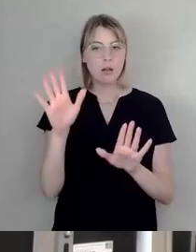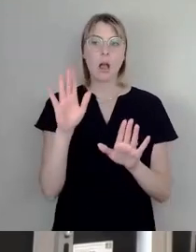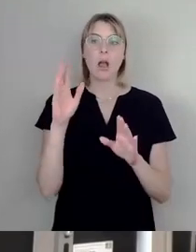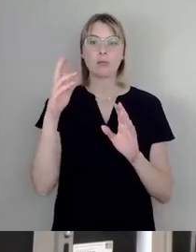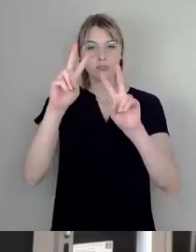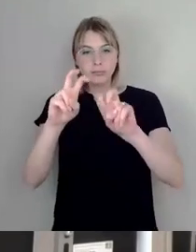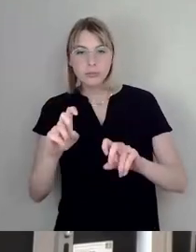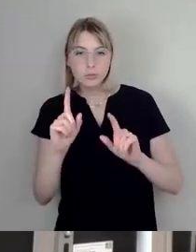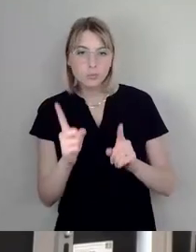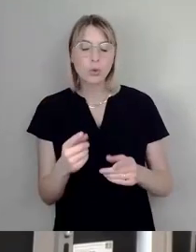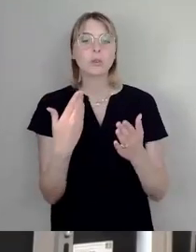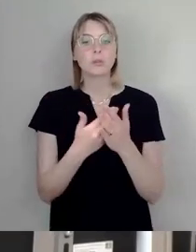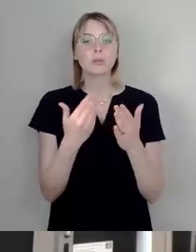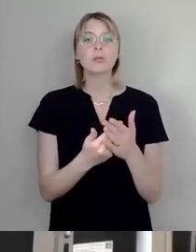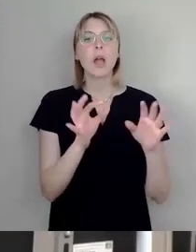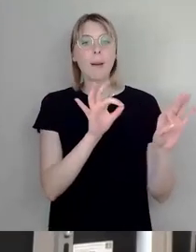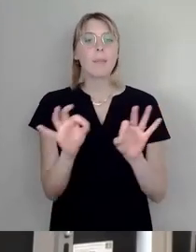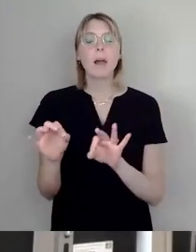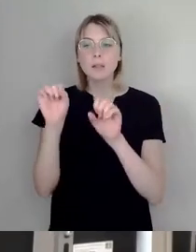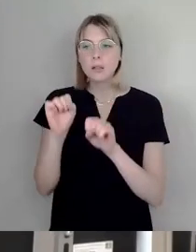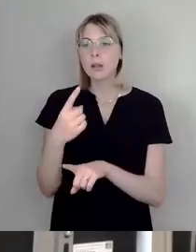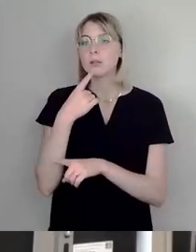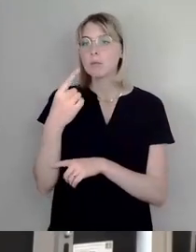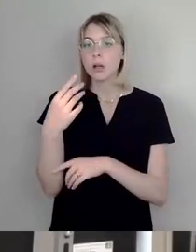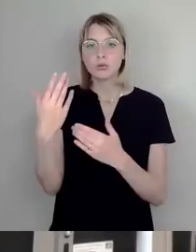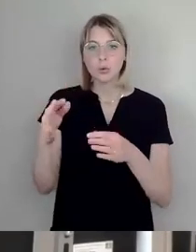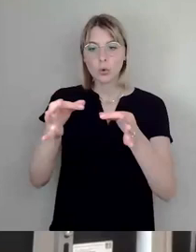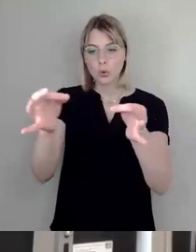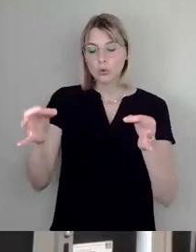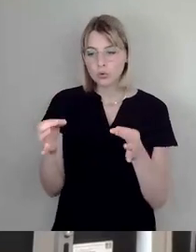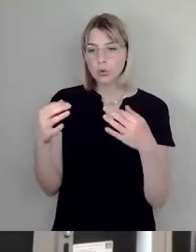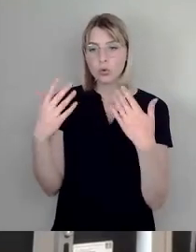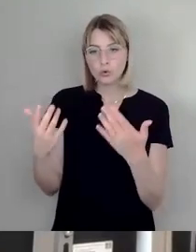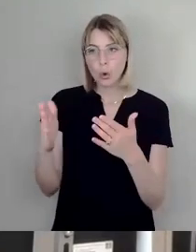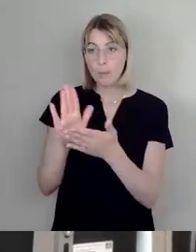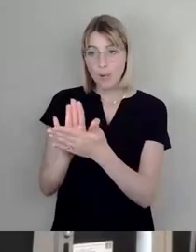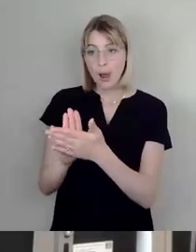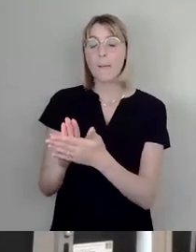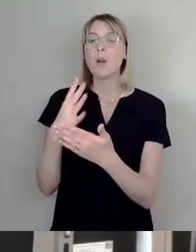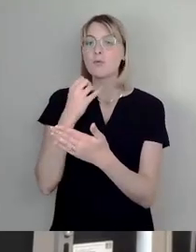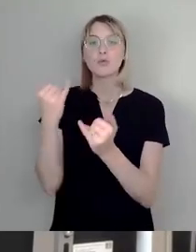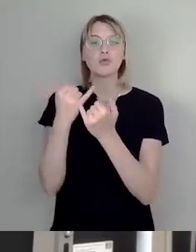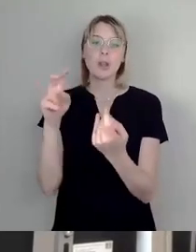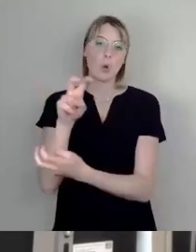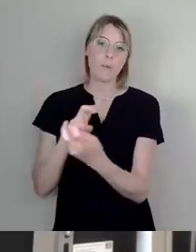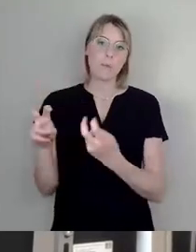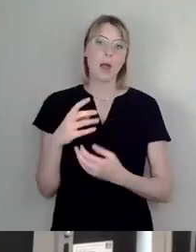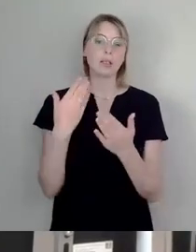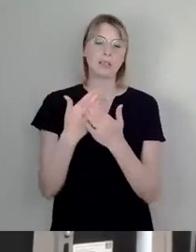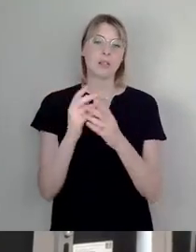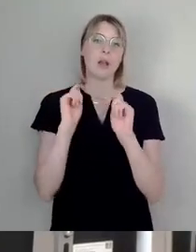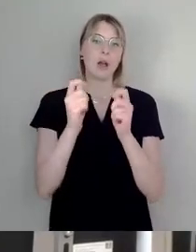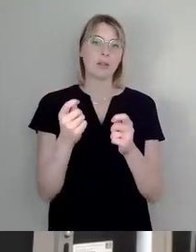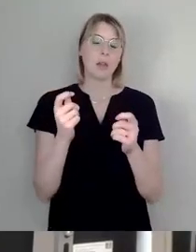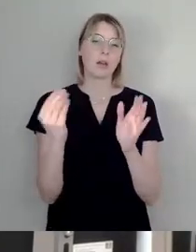kann man Ableitungen treffen, wie man mit diesen Grundstücken, die man jetzt glücklicherweise erhalten hat, umgehen möchte. Und das ist der Antrag, nicht mehr und nicht weniger. Und ich bitte nach wie vor um